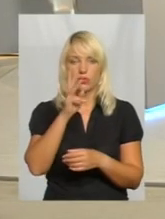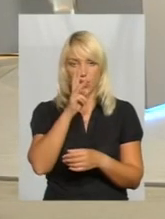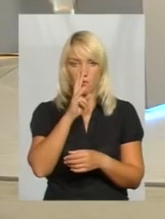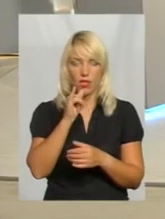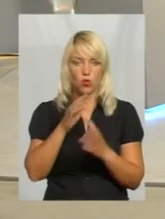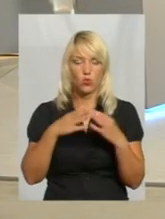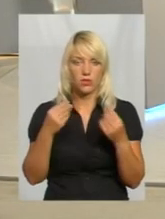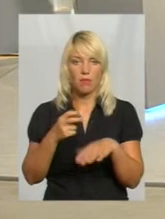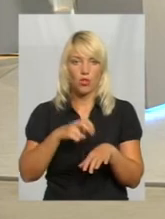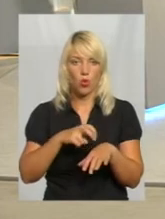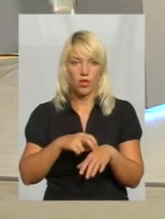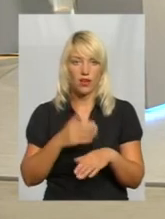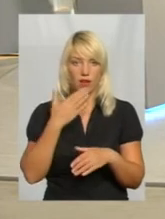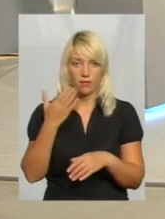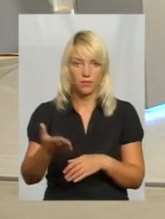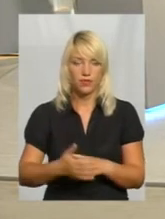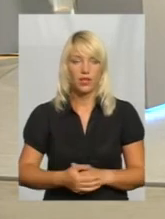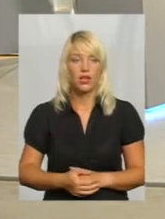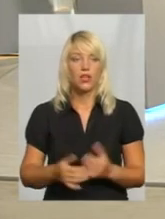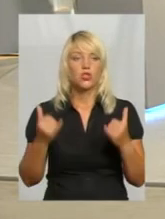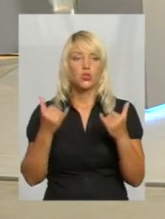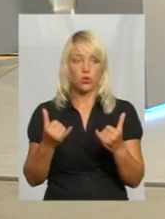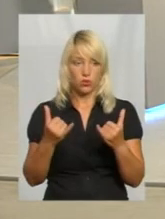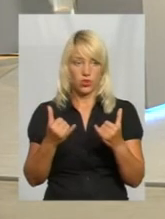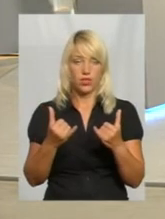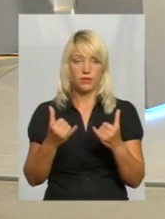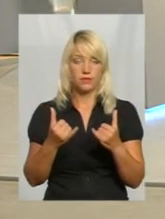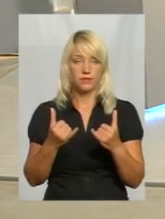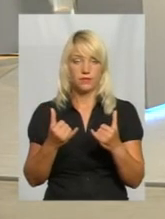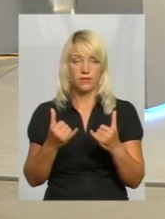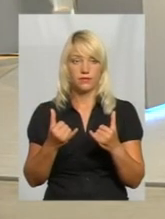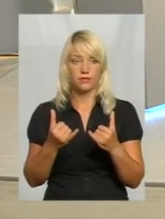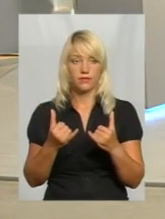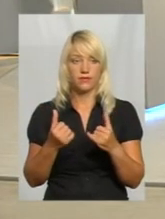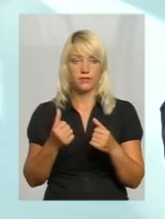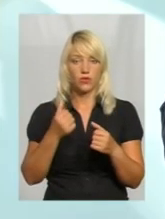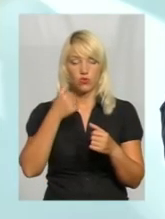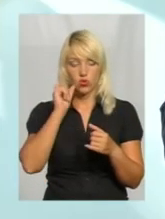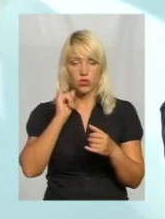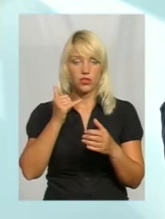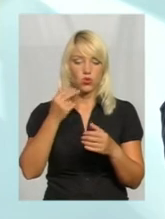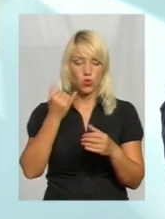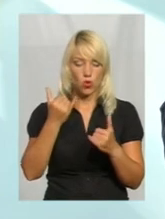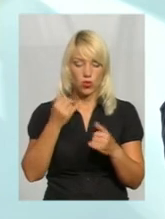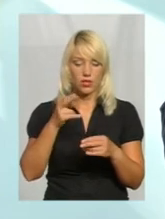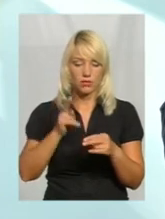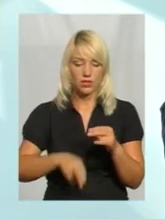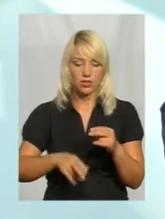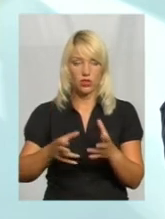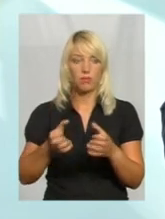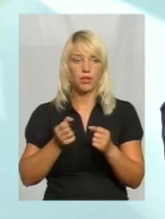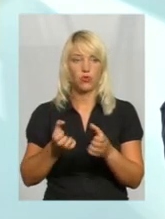сімейному лікарю? Ну, сьогодні, буквально вчора, чи сьогодні, ми закінчили прийом